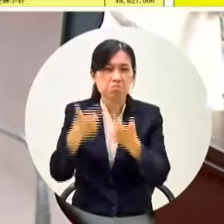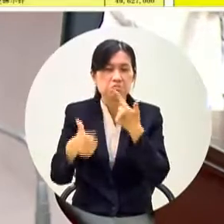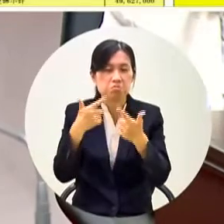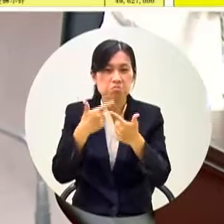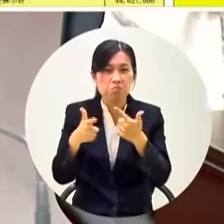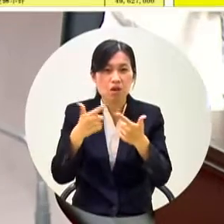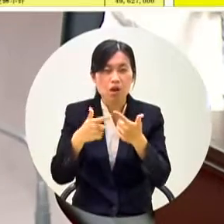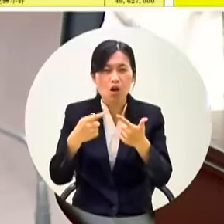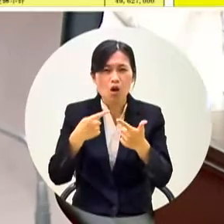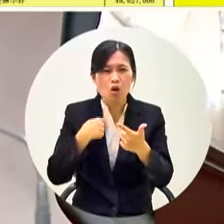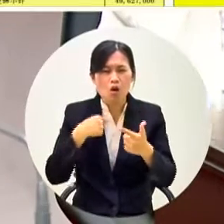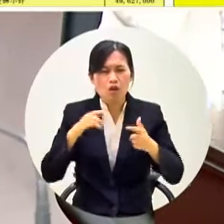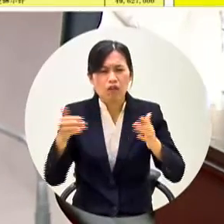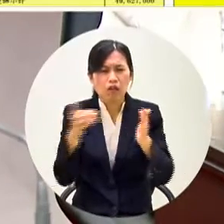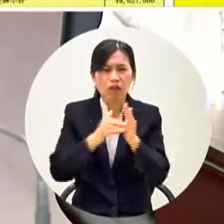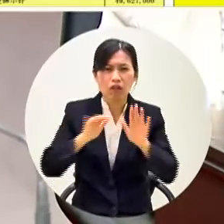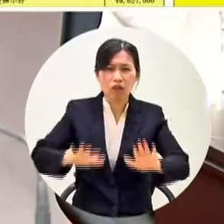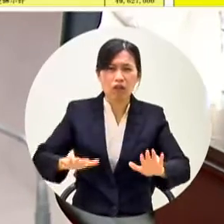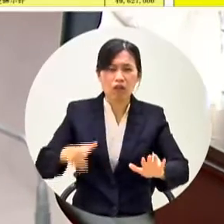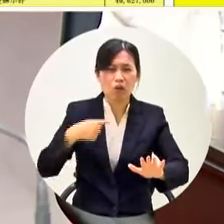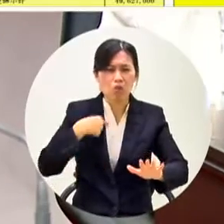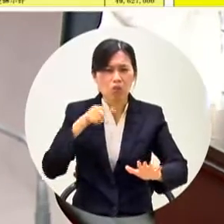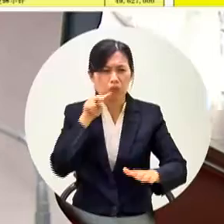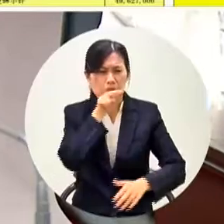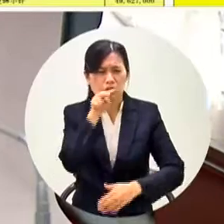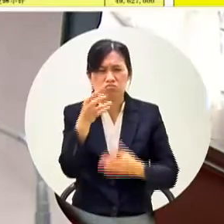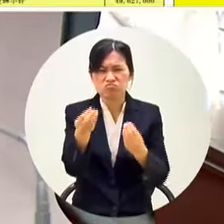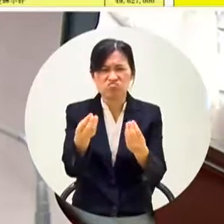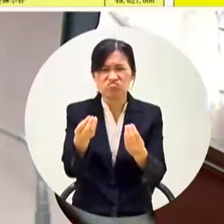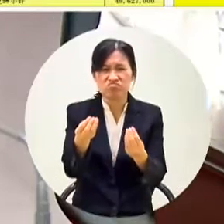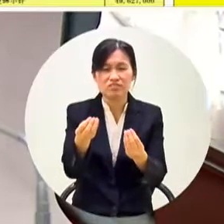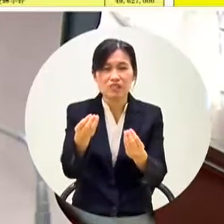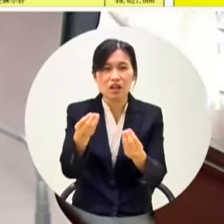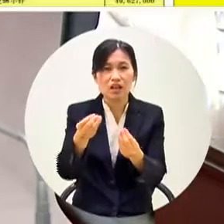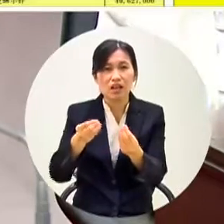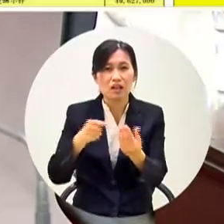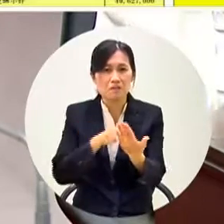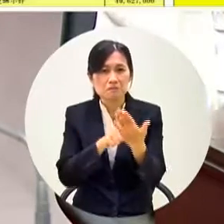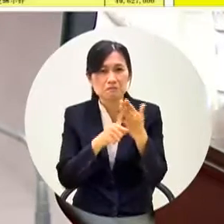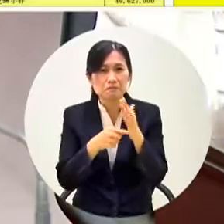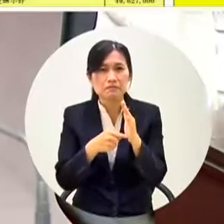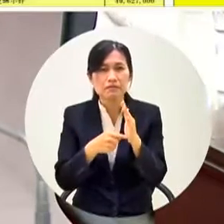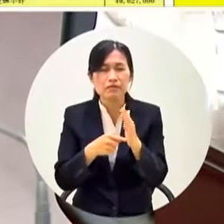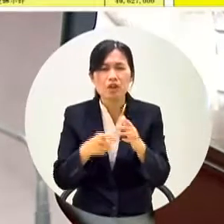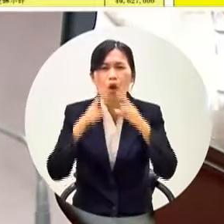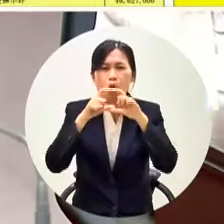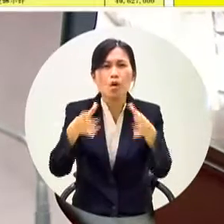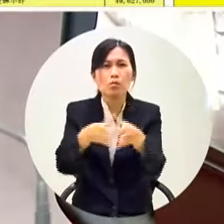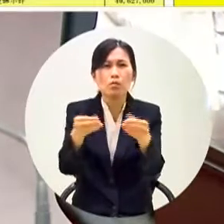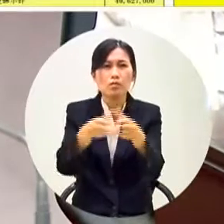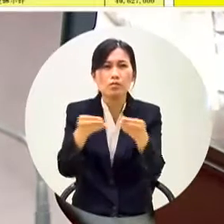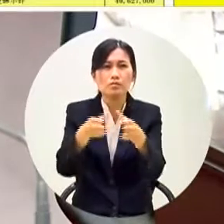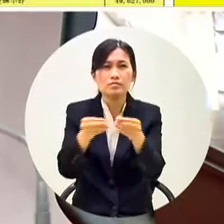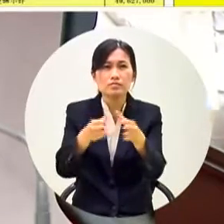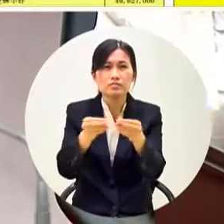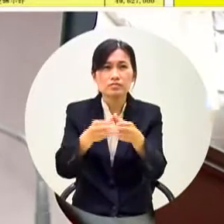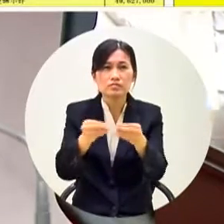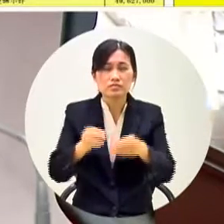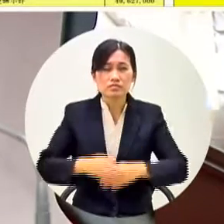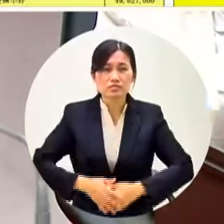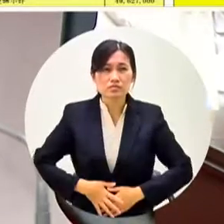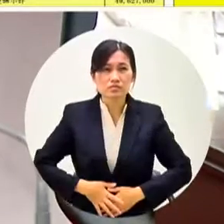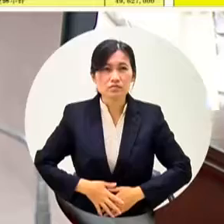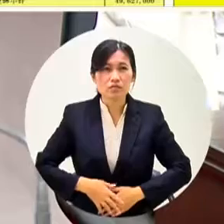韓國瑜市長有那個表現要讓我們你不用打破啦沒有你的時間了啦我沒有看到